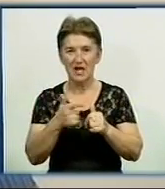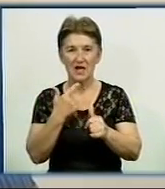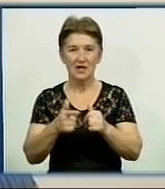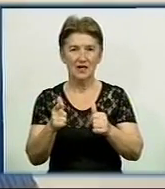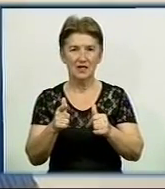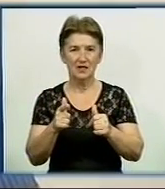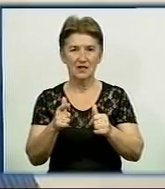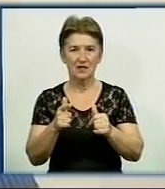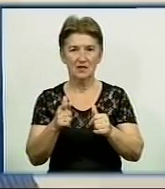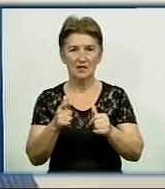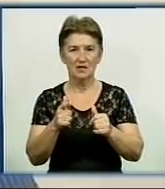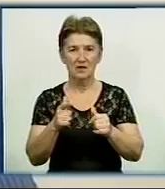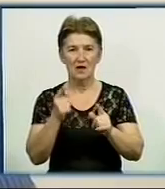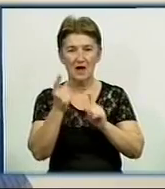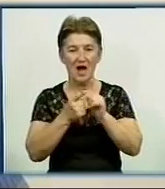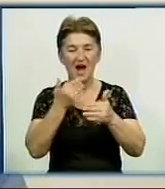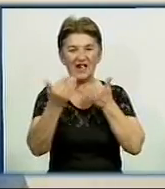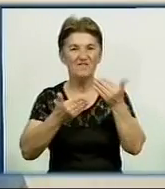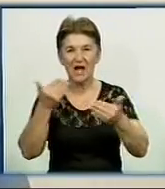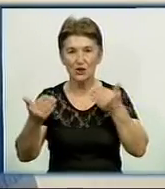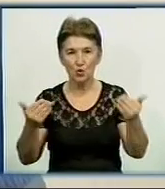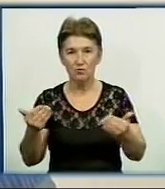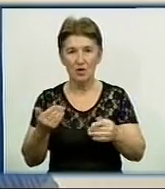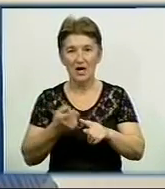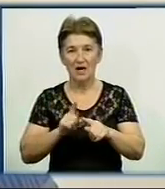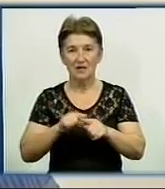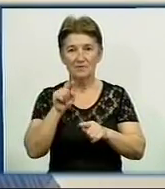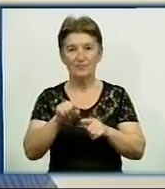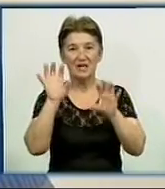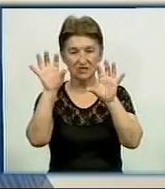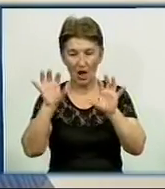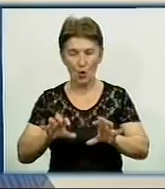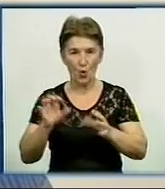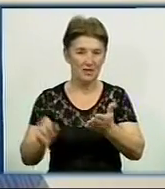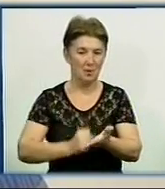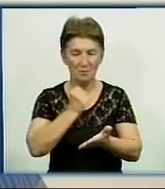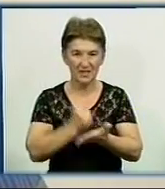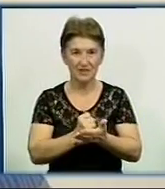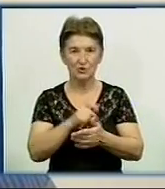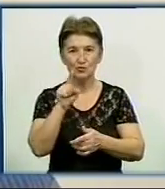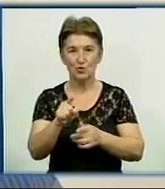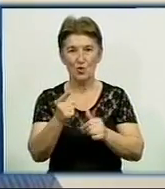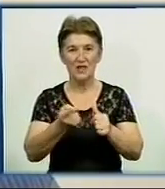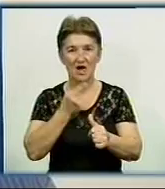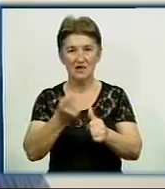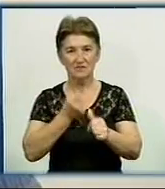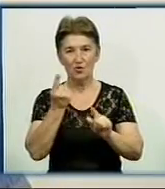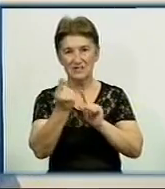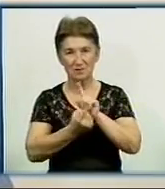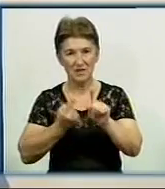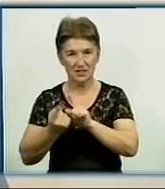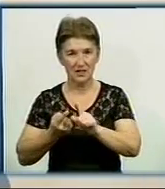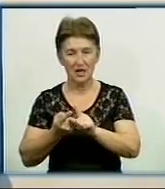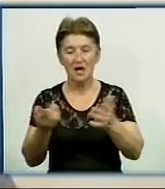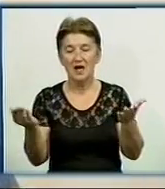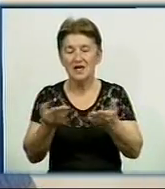опитування, чи предметом референдуму, тому що самий закон прийнятий для того, щоб цю назву змінити. І які